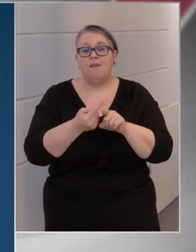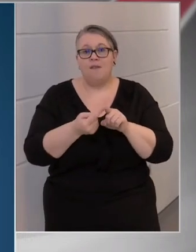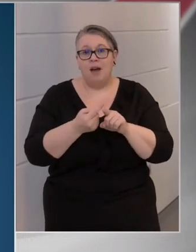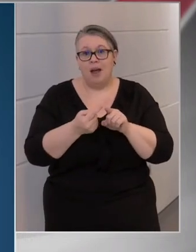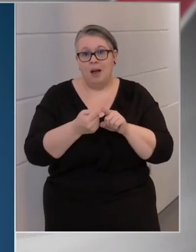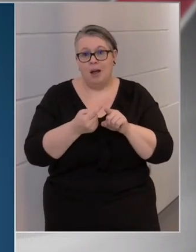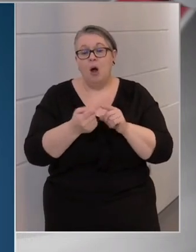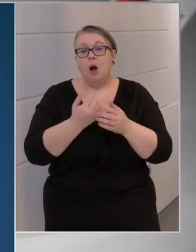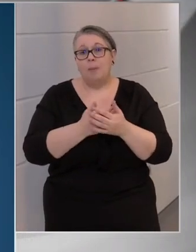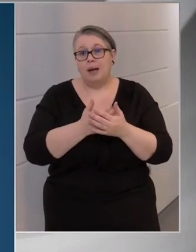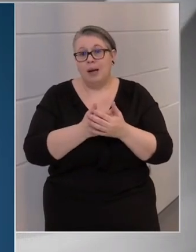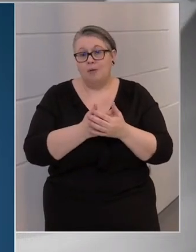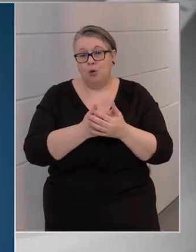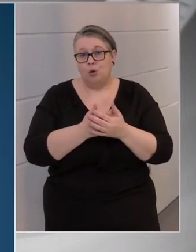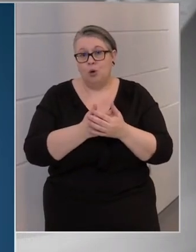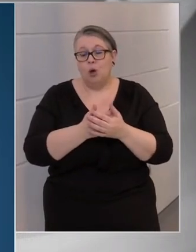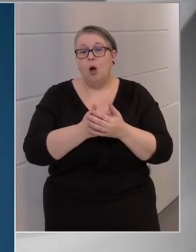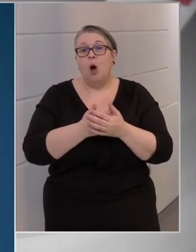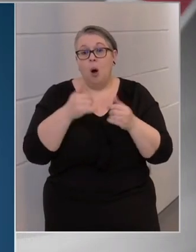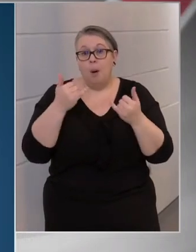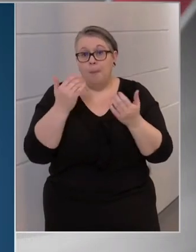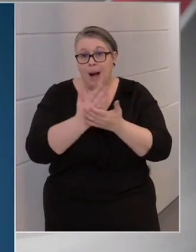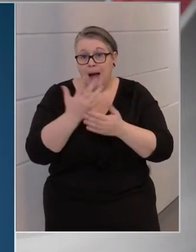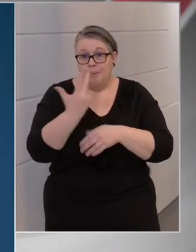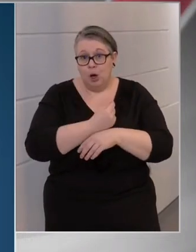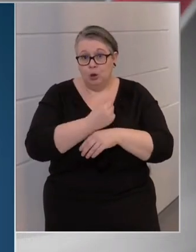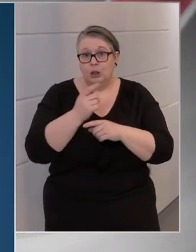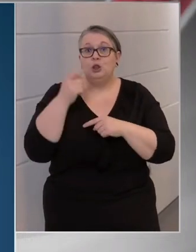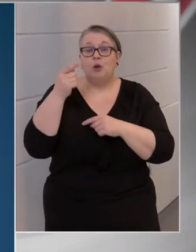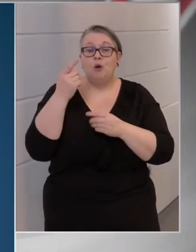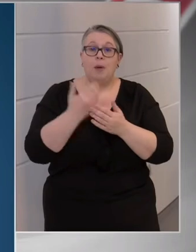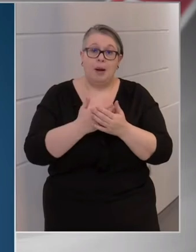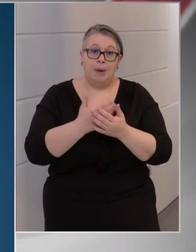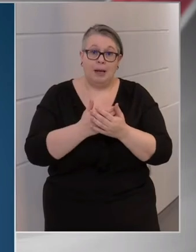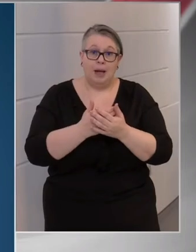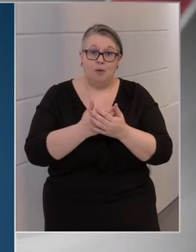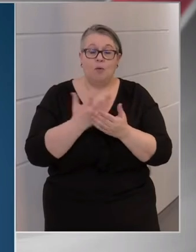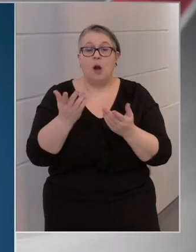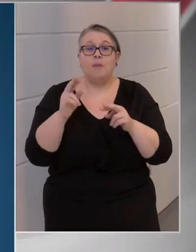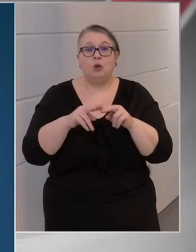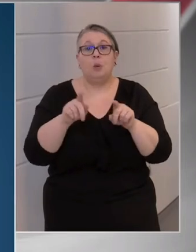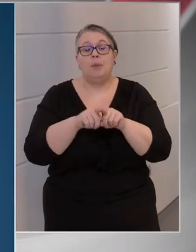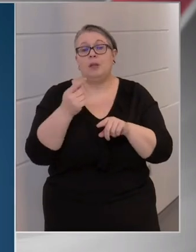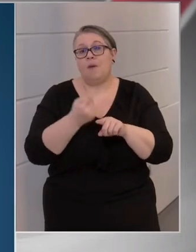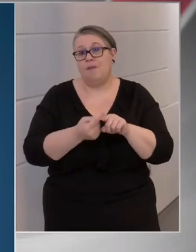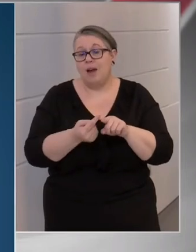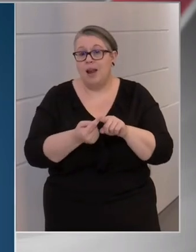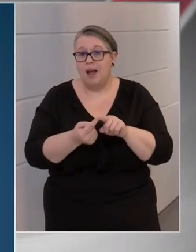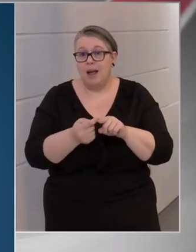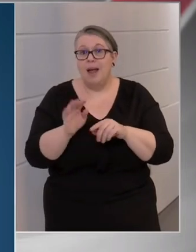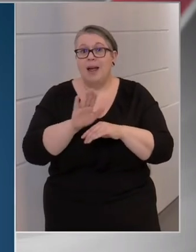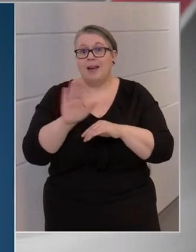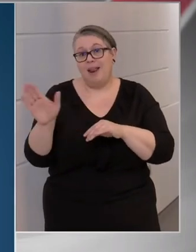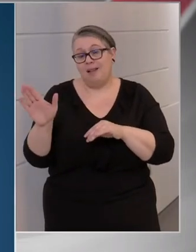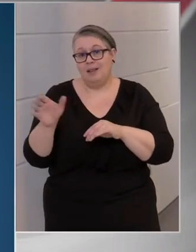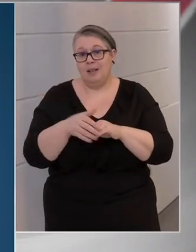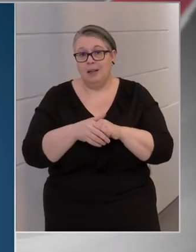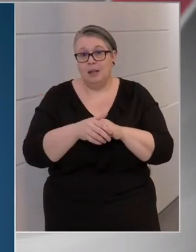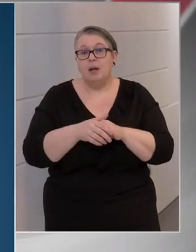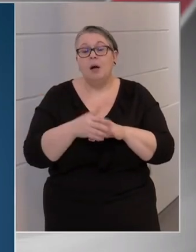a rendelkezésre áll a beadott, és a jövőben rendelkezésre álló vakcináknak is valamivel több, mint a fele keleti